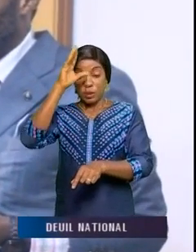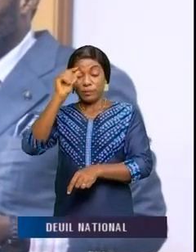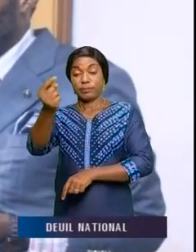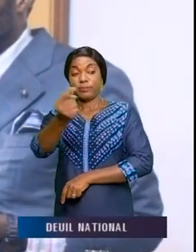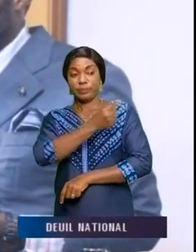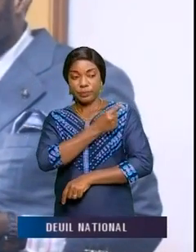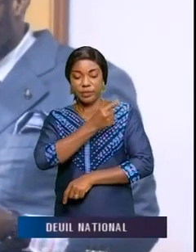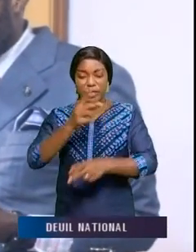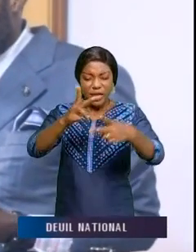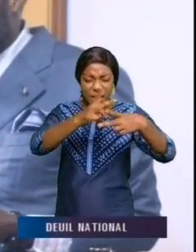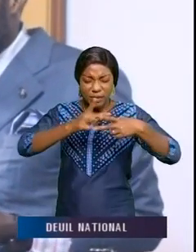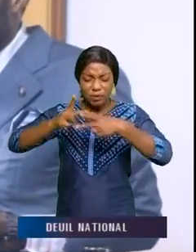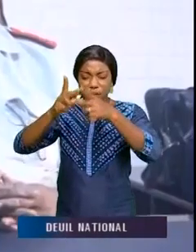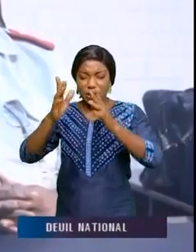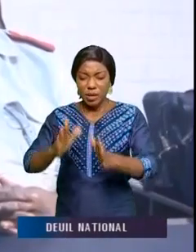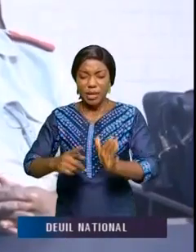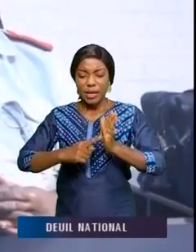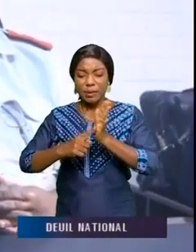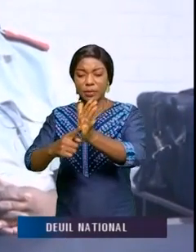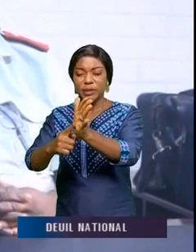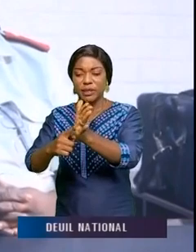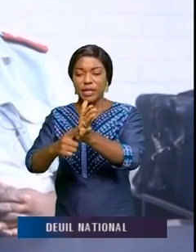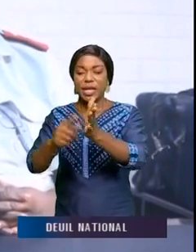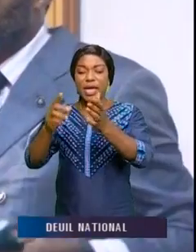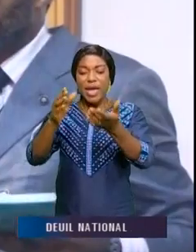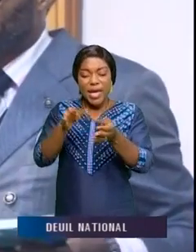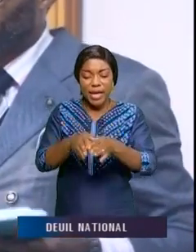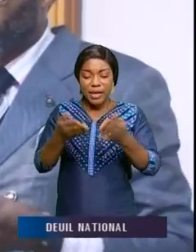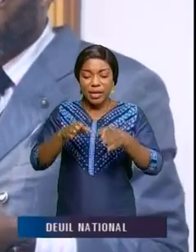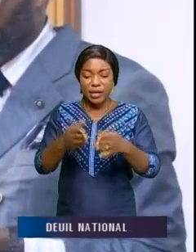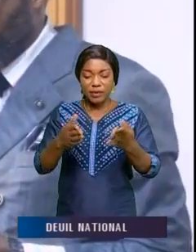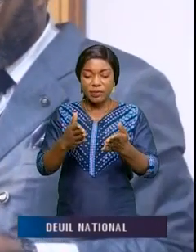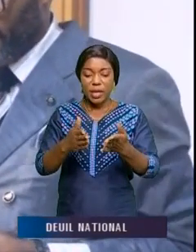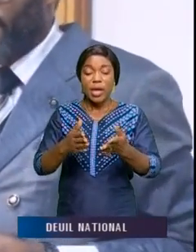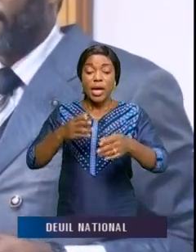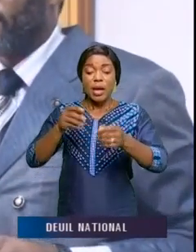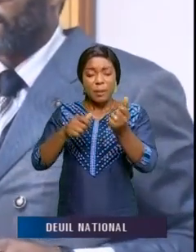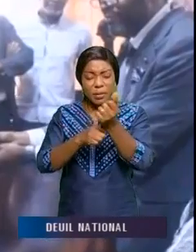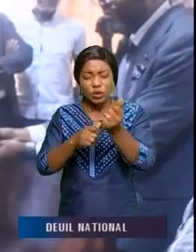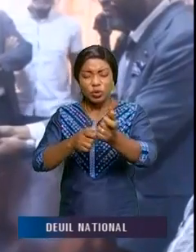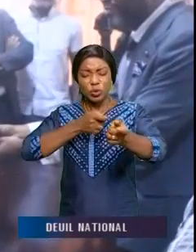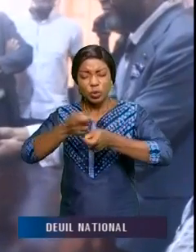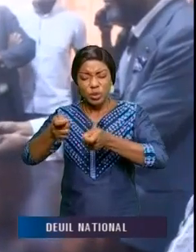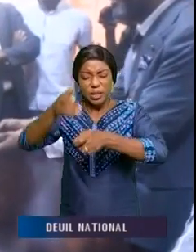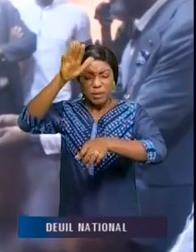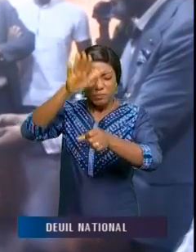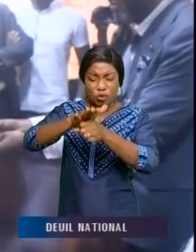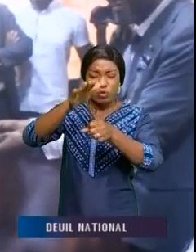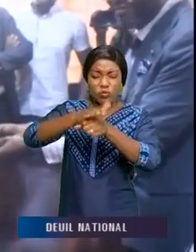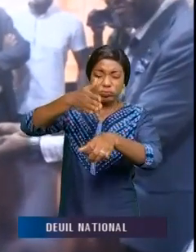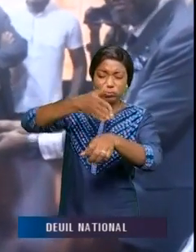'environnementaliste congolais, a présenté un ouvrage intitulé Braconnier auprès du général-major Albert Macibamba,